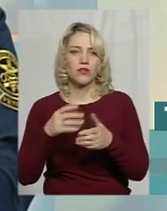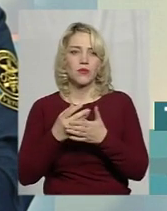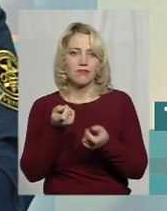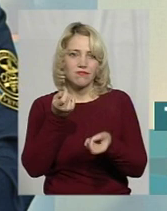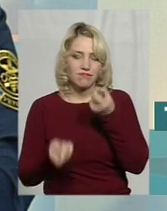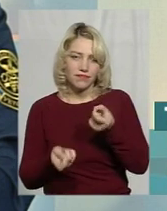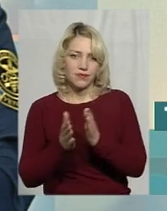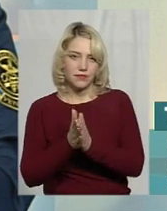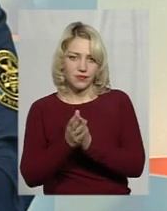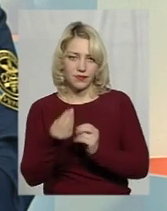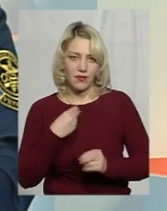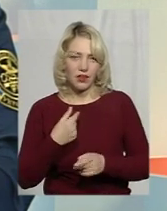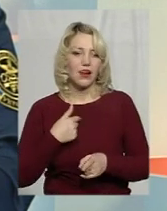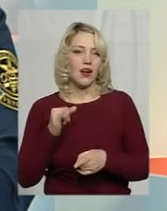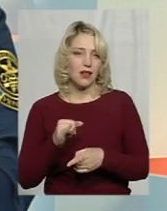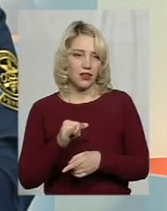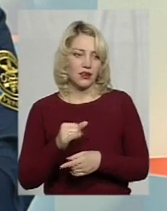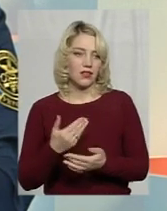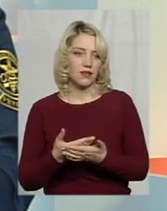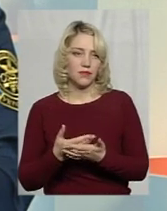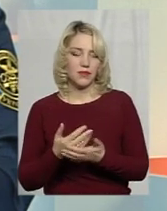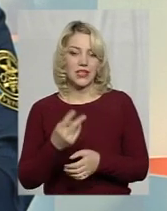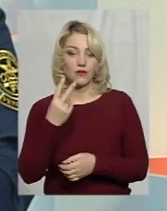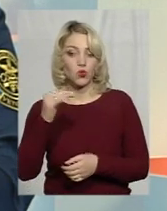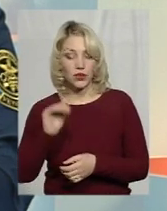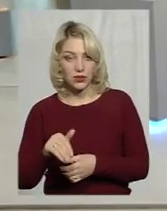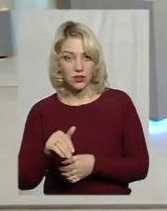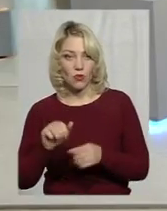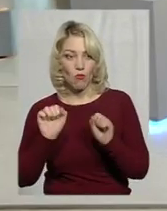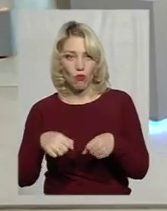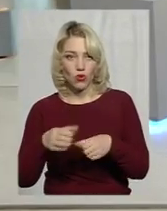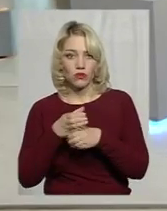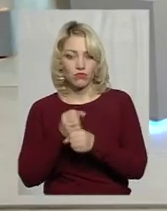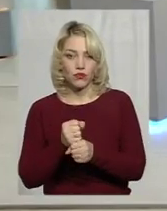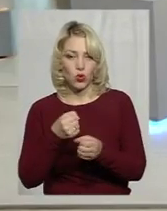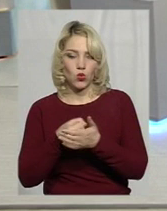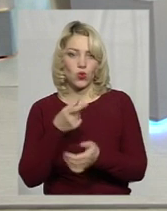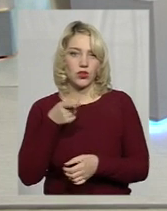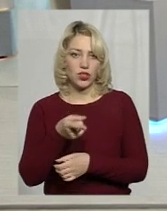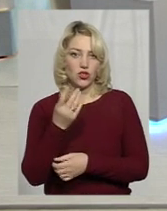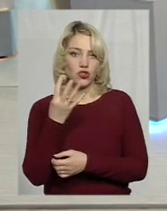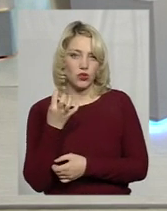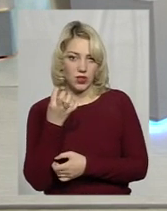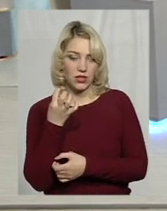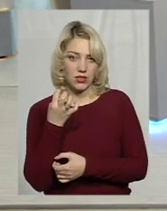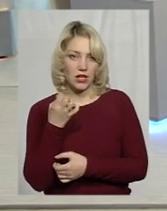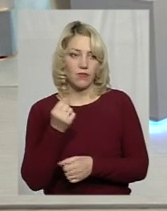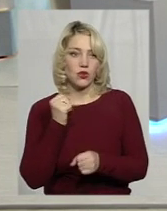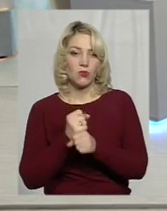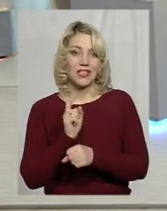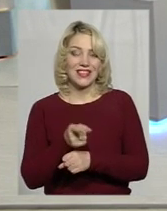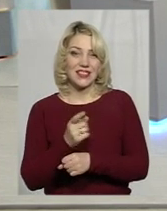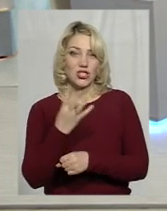І, наприклад, з 2 тисяч можна сторгуватися до 1 400. Зробили 1